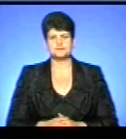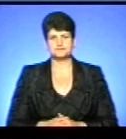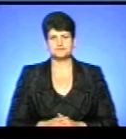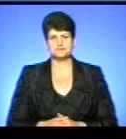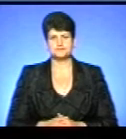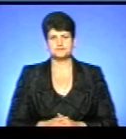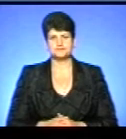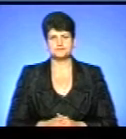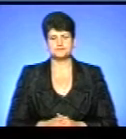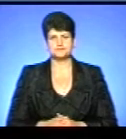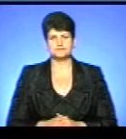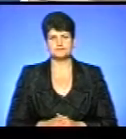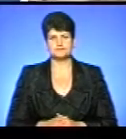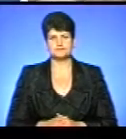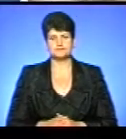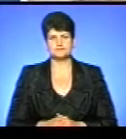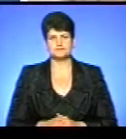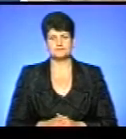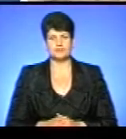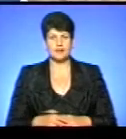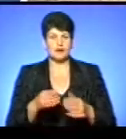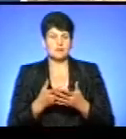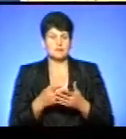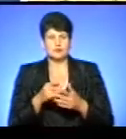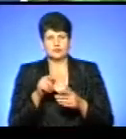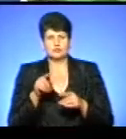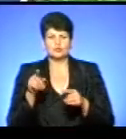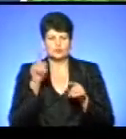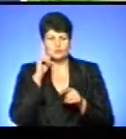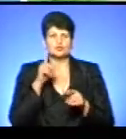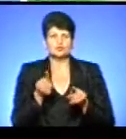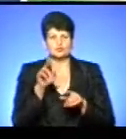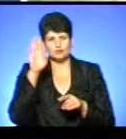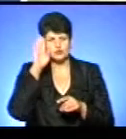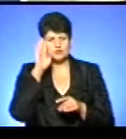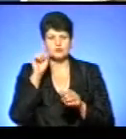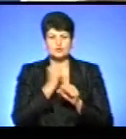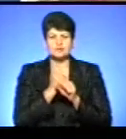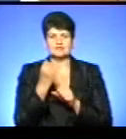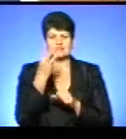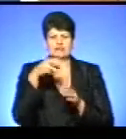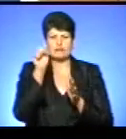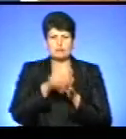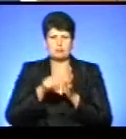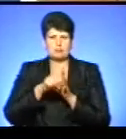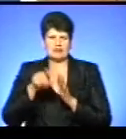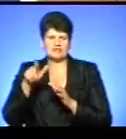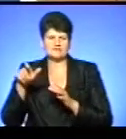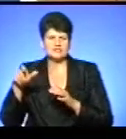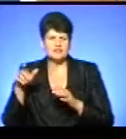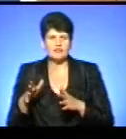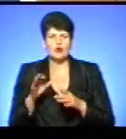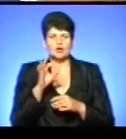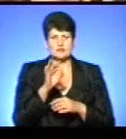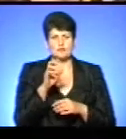Музика Підозрюваного у трьох вбивствах затримали сьогодні вночі у Тернополі, повідомив начальник Нацполіції області